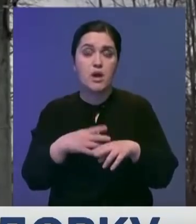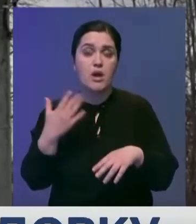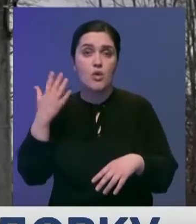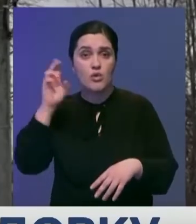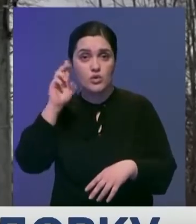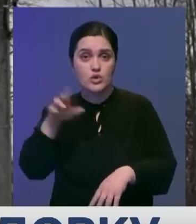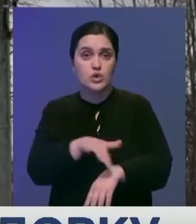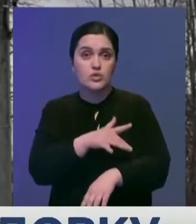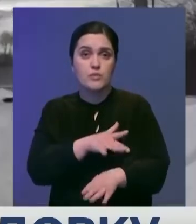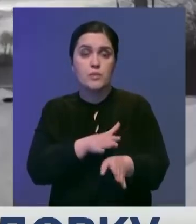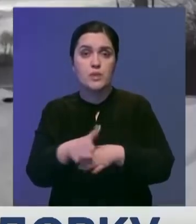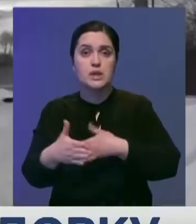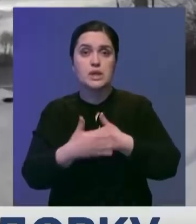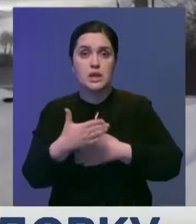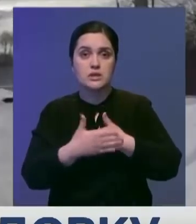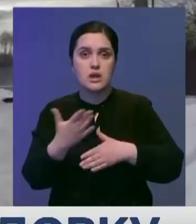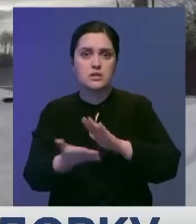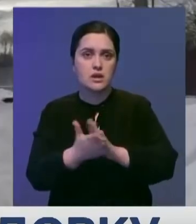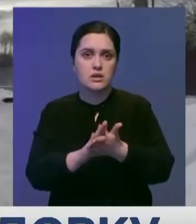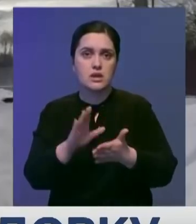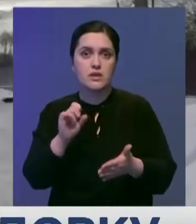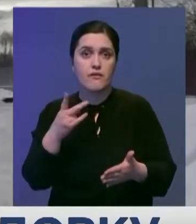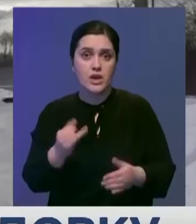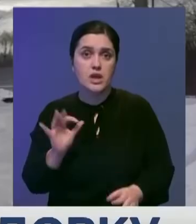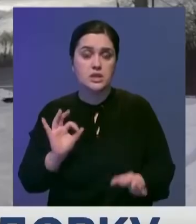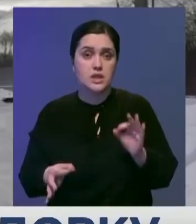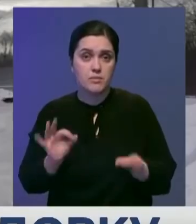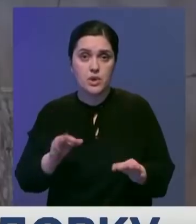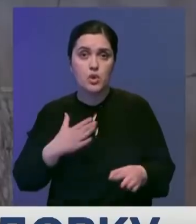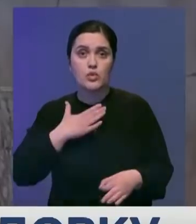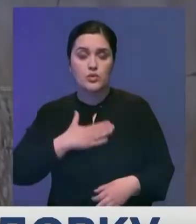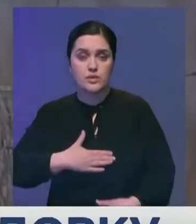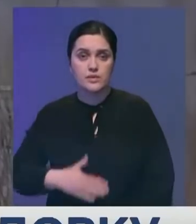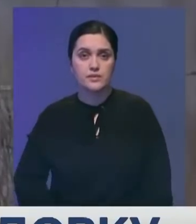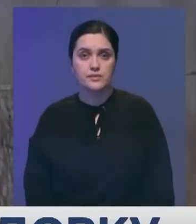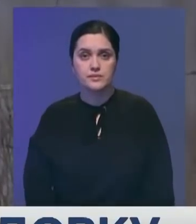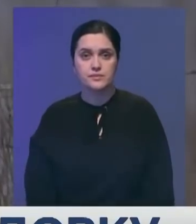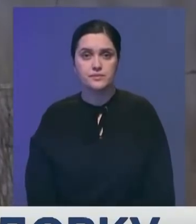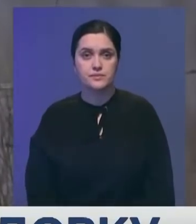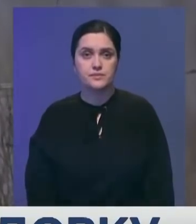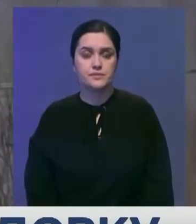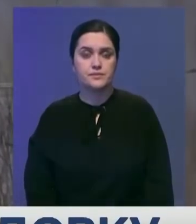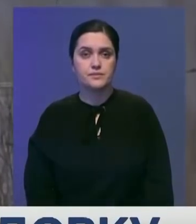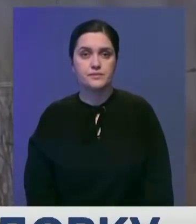Федеральной службе исполнения наказания отмечают состояние Навального как стабильное и удовлетворительное.